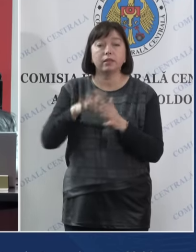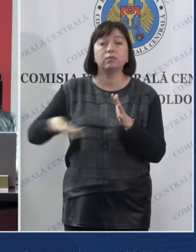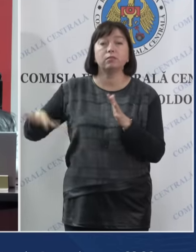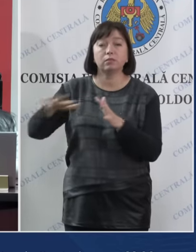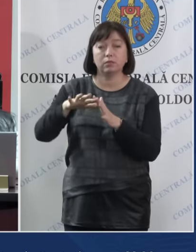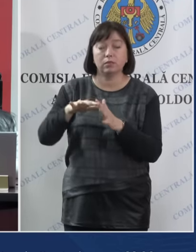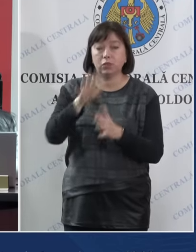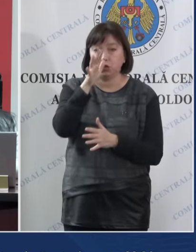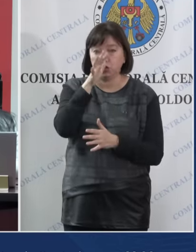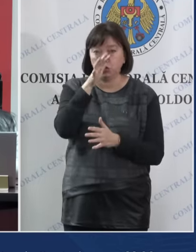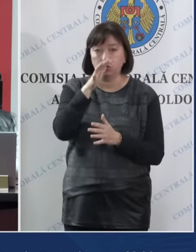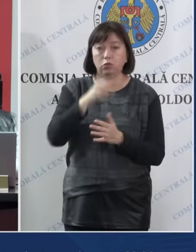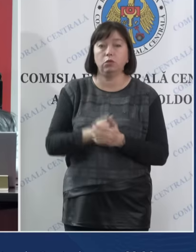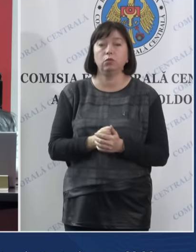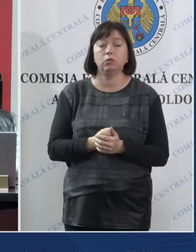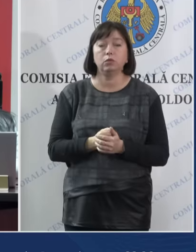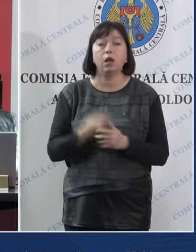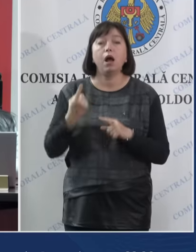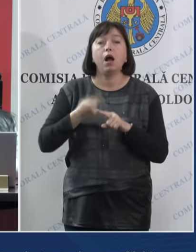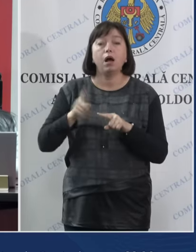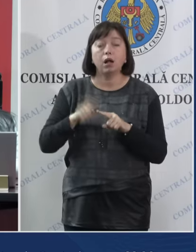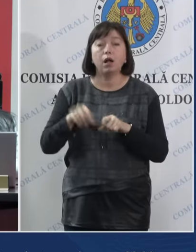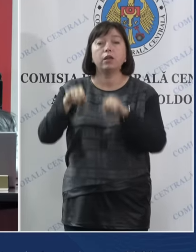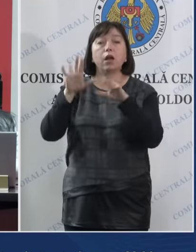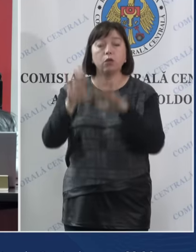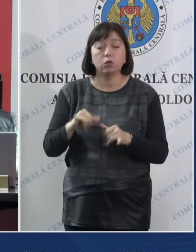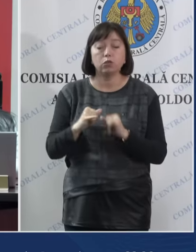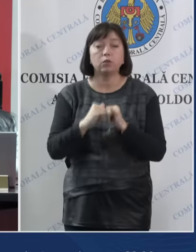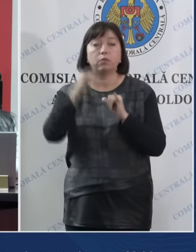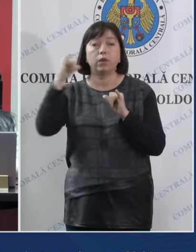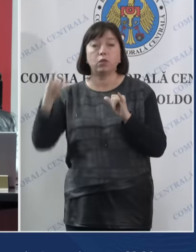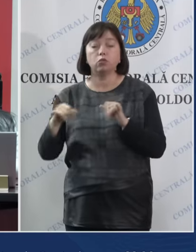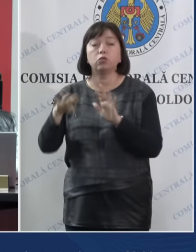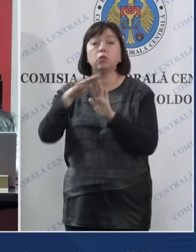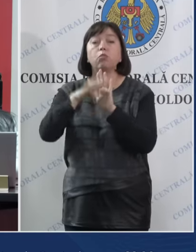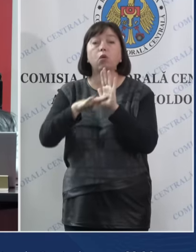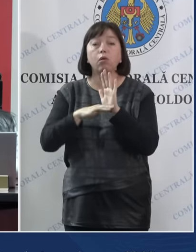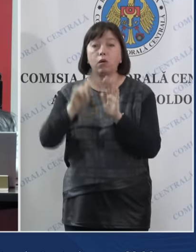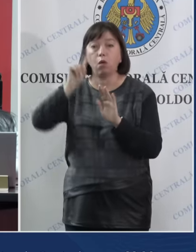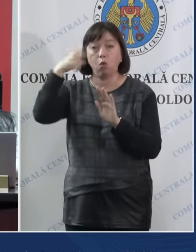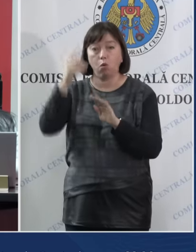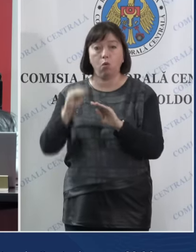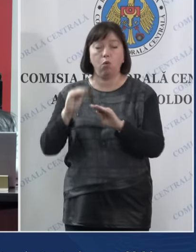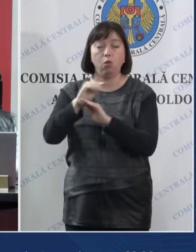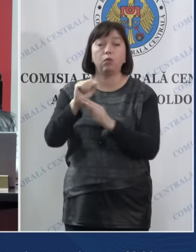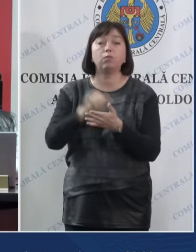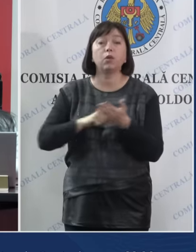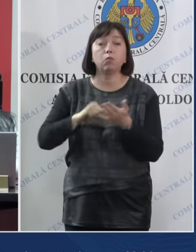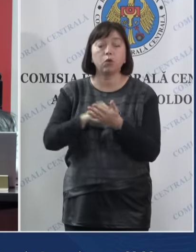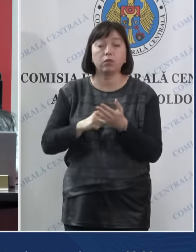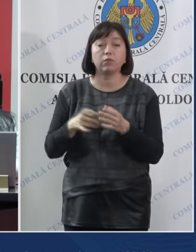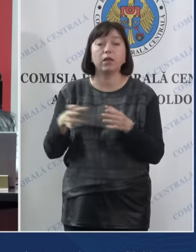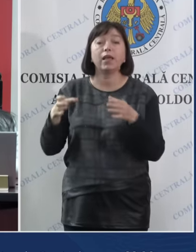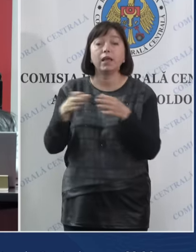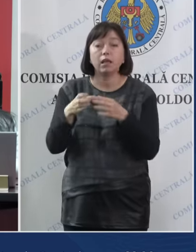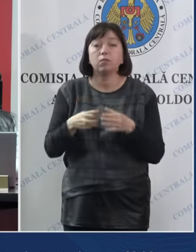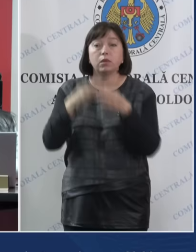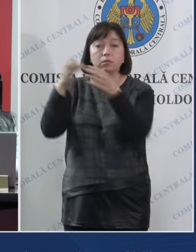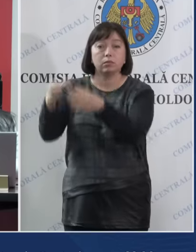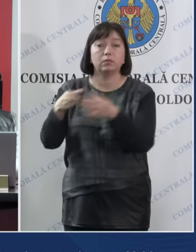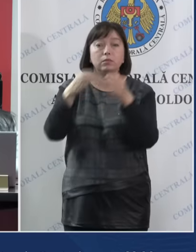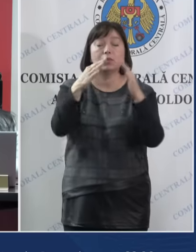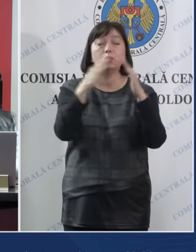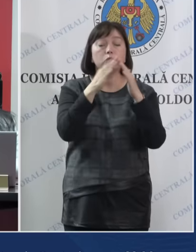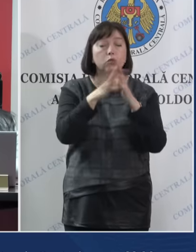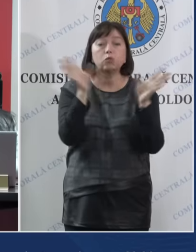Electorală Chișinău care au decis prelungirea programului cu o oră pe motiv că echipele cu urna mobilă